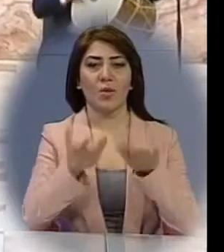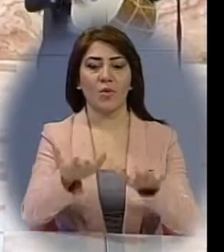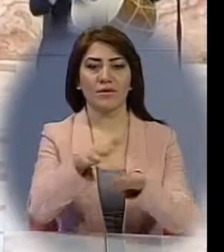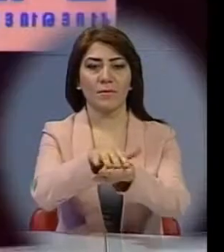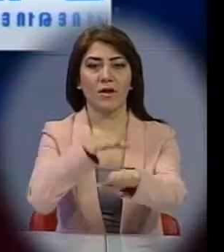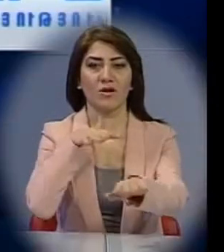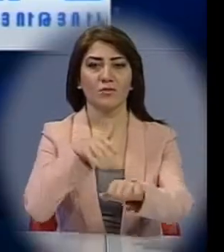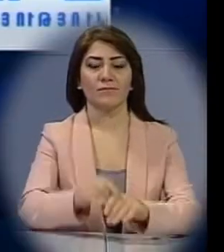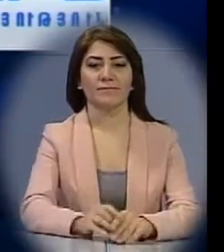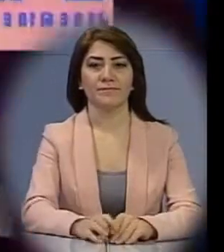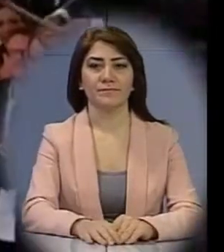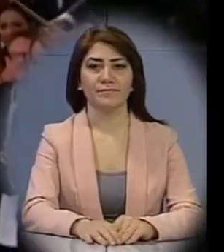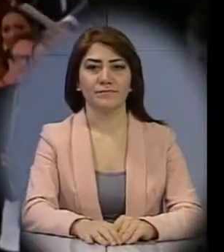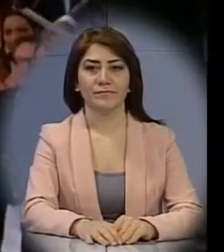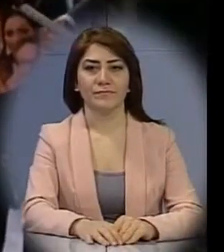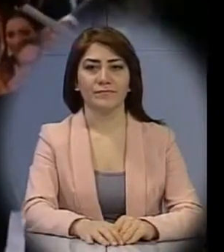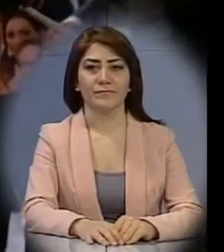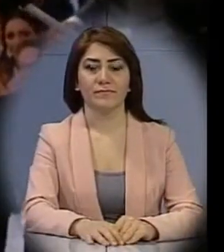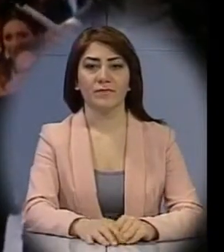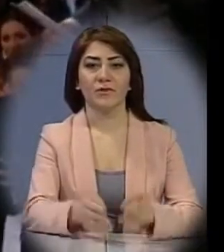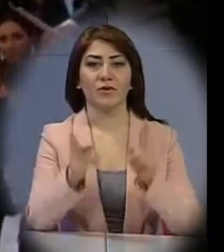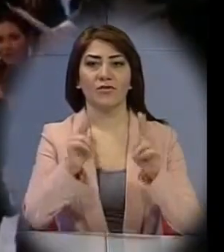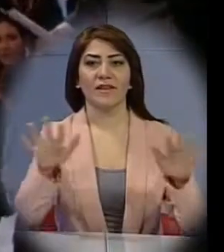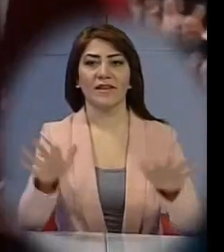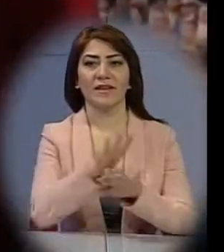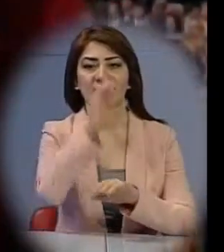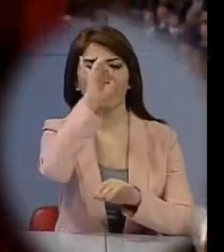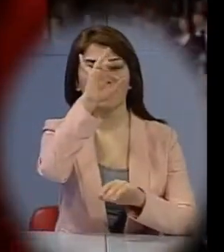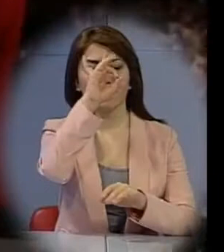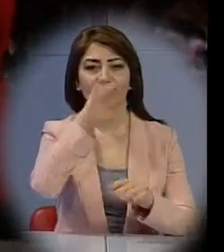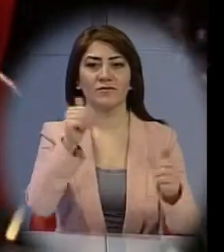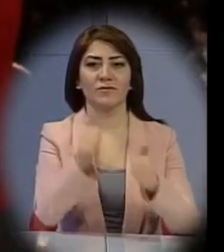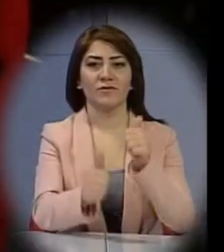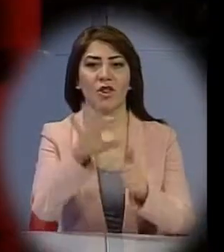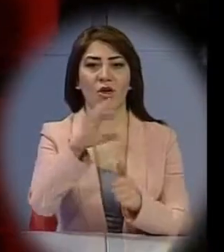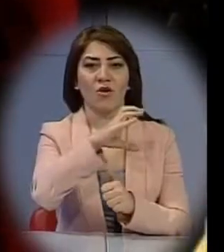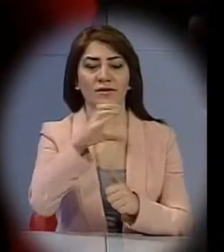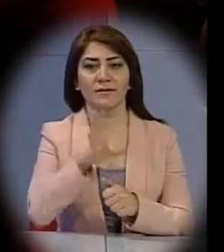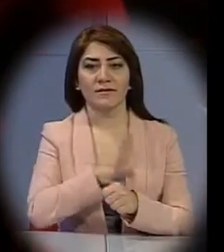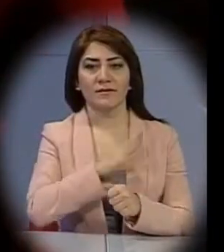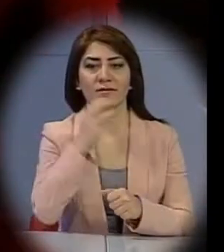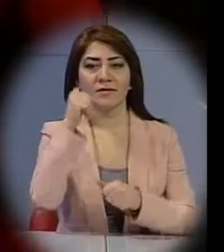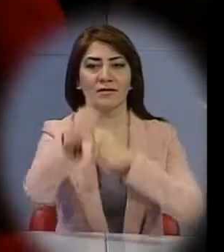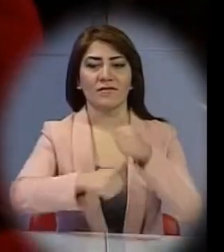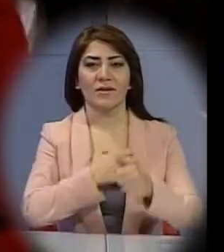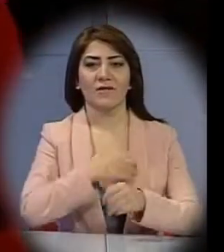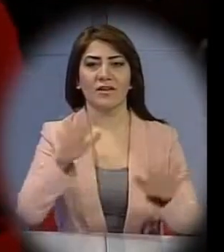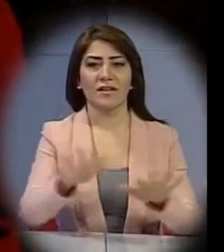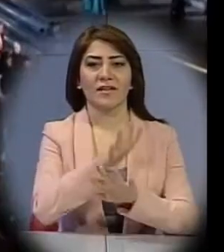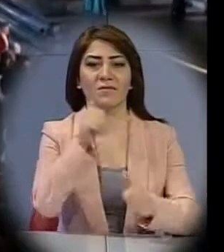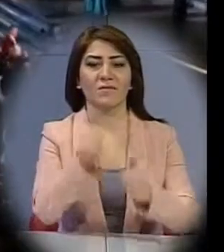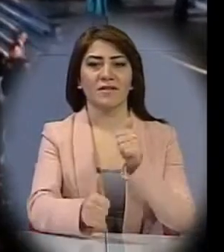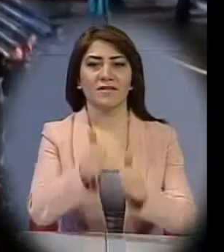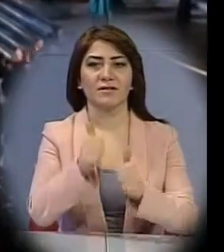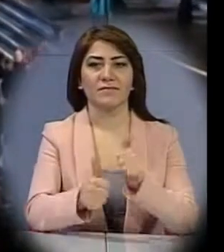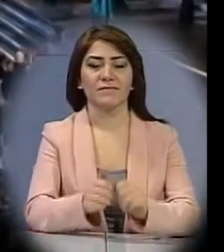պարատորը։ Ըվքեր են գրեմի մրցանակակիրները, լոսանջելեսում կահացել է տարվա կարևորագույն երարժտական